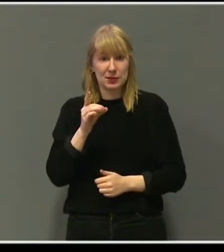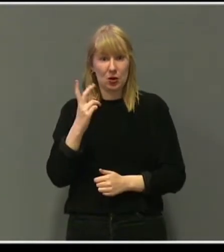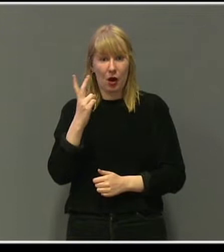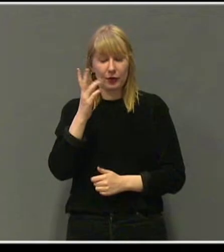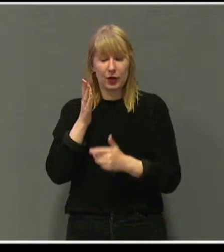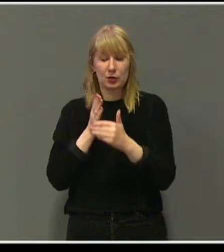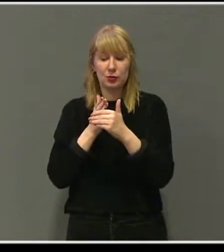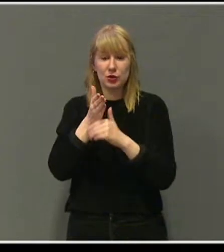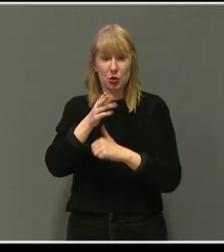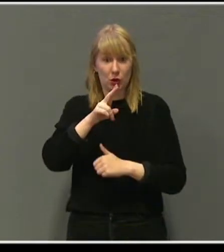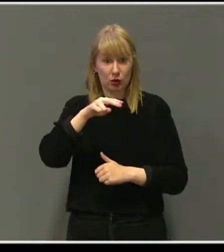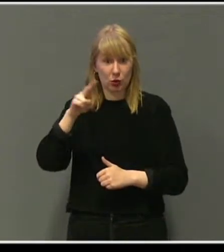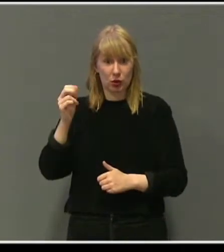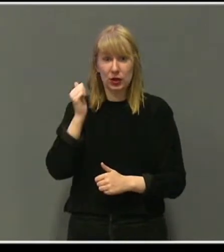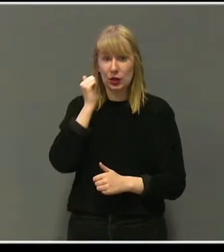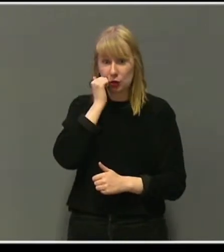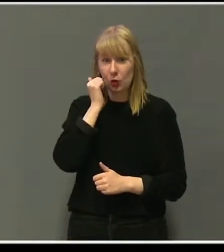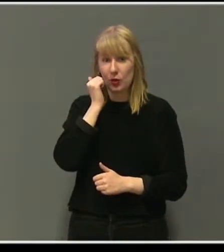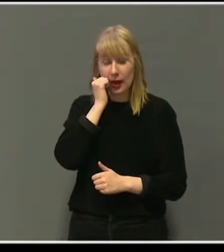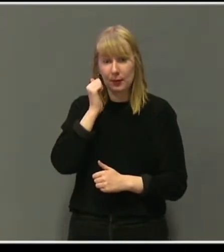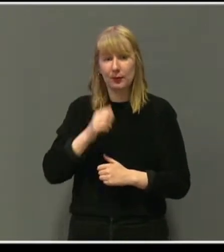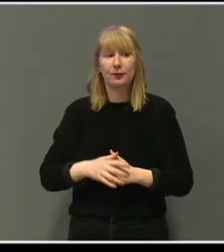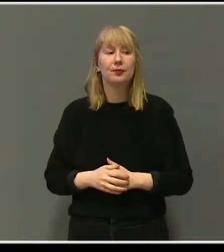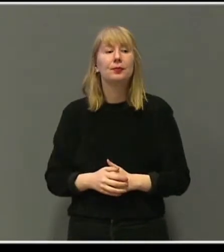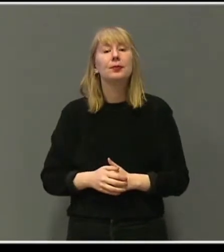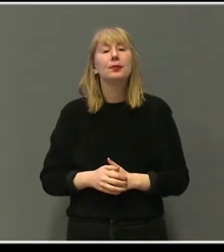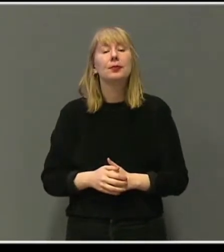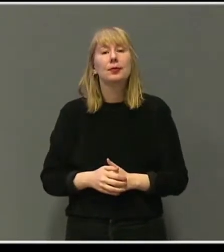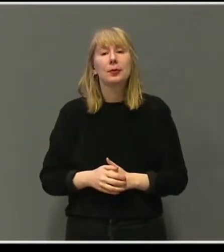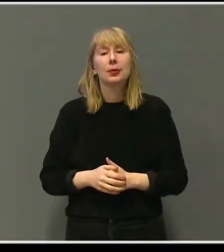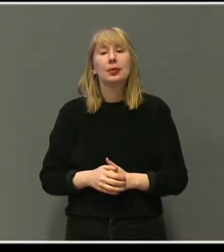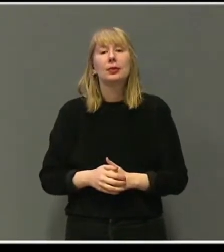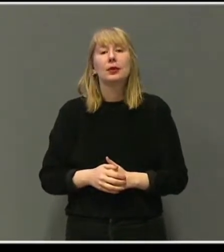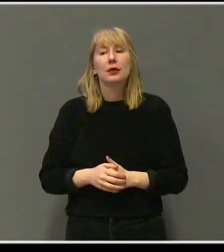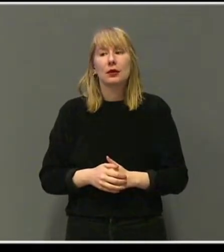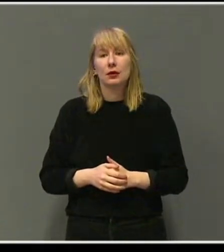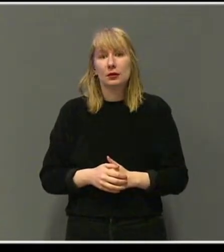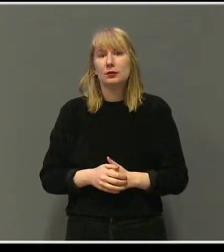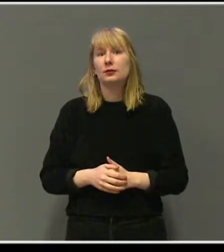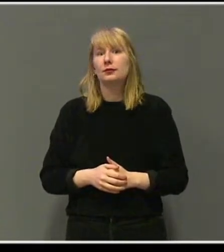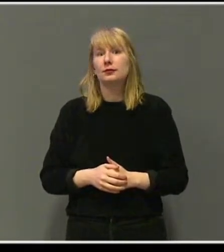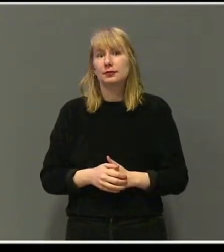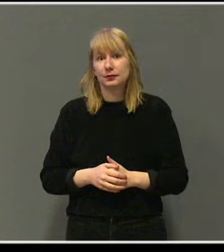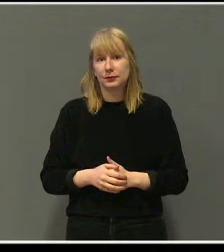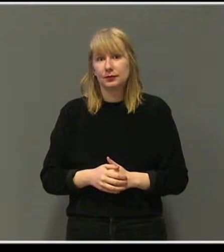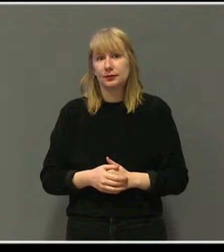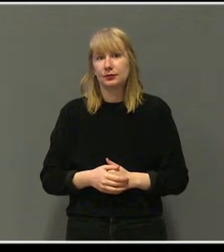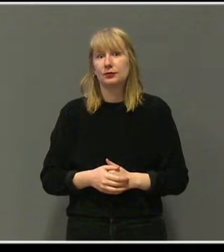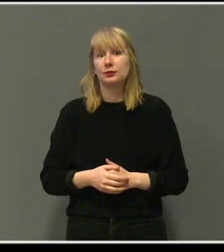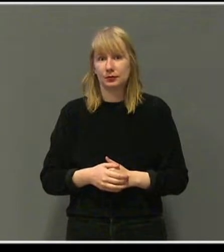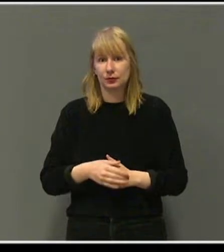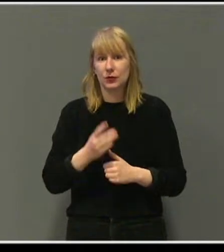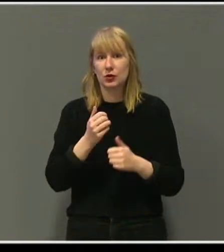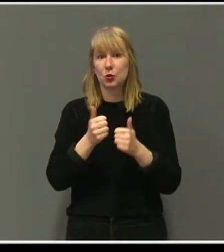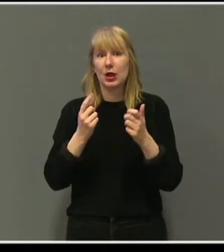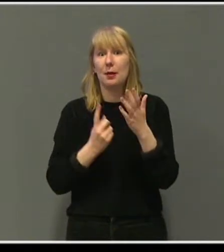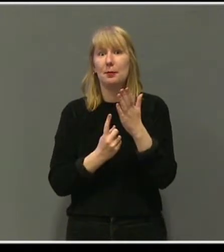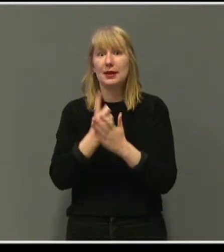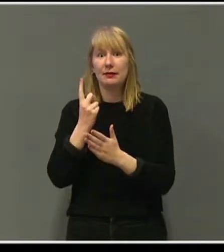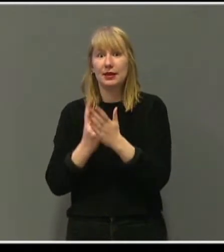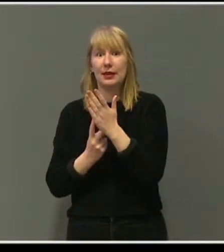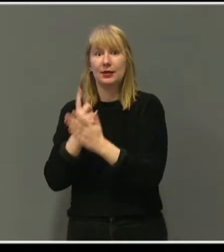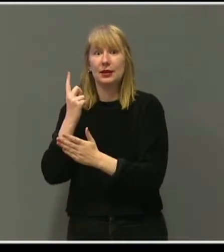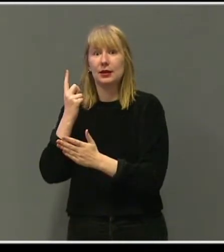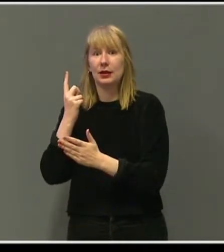Norge. Han var i Trondheim. Og selv om dette er store historiske begivenheter, så er det likevel ikke dette